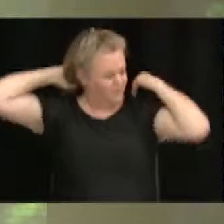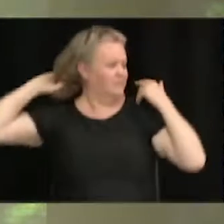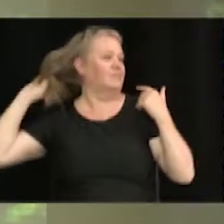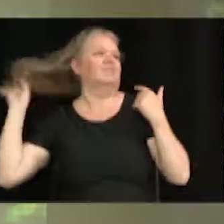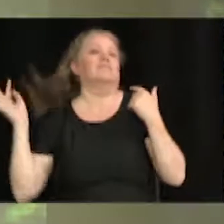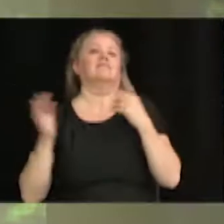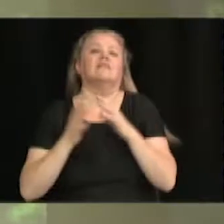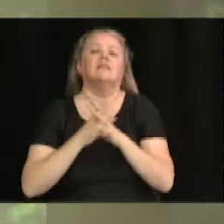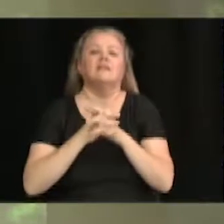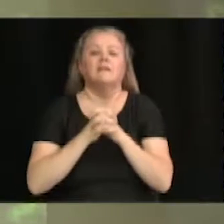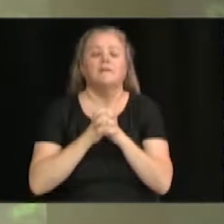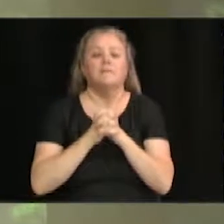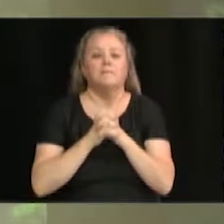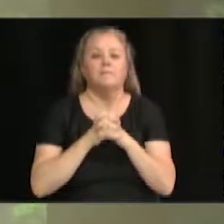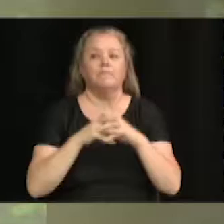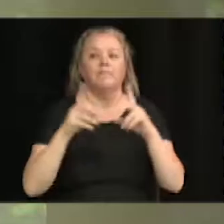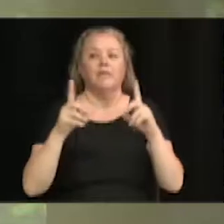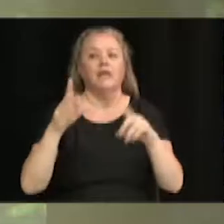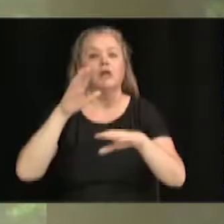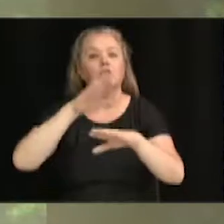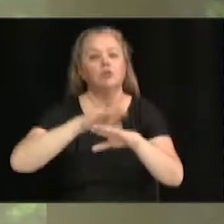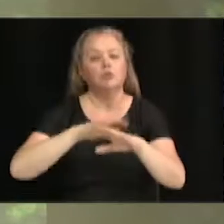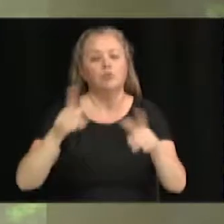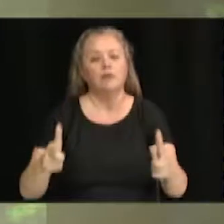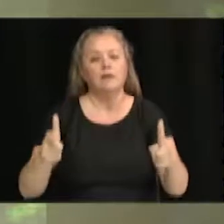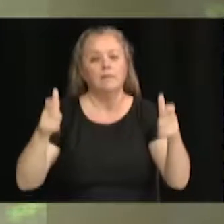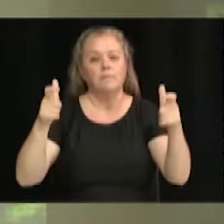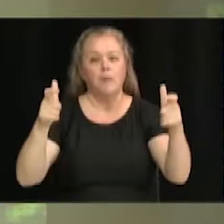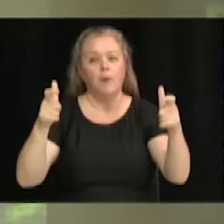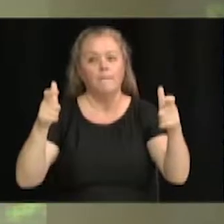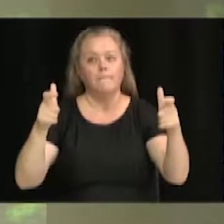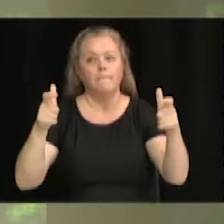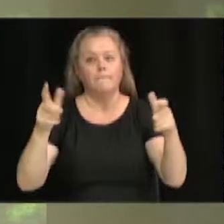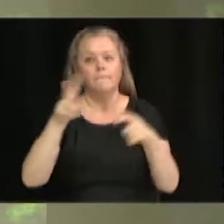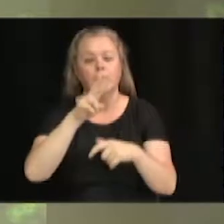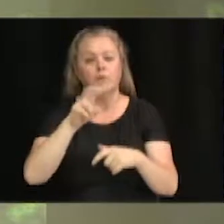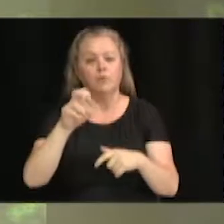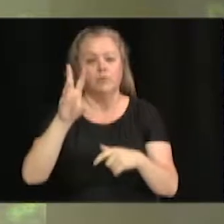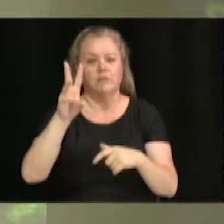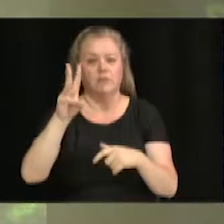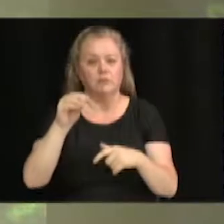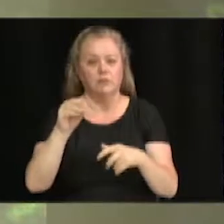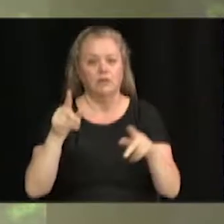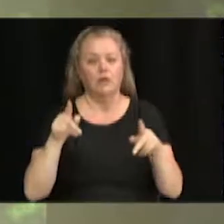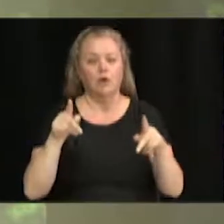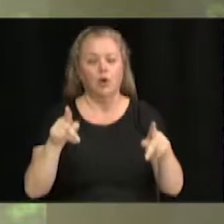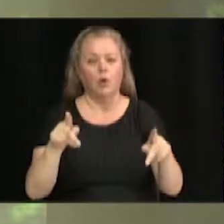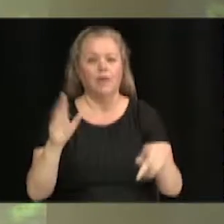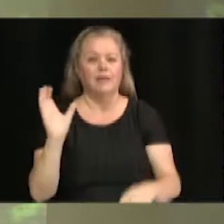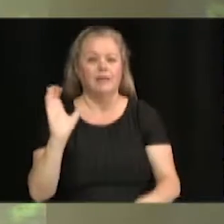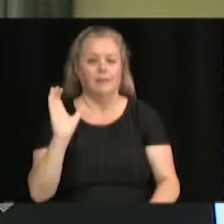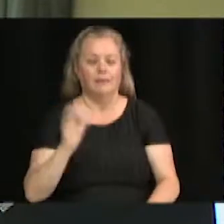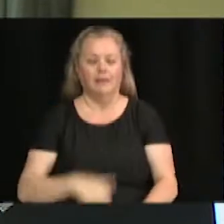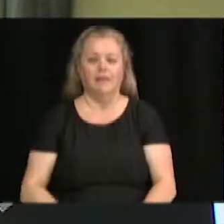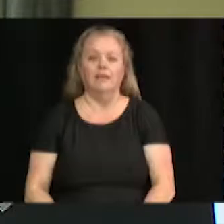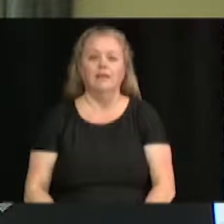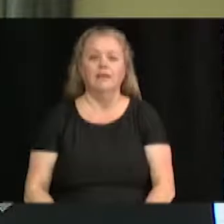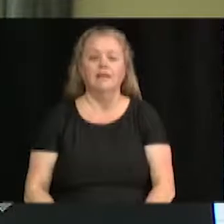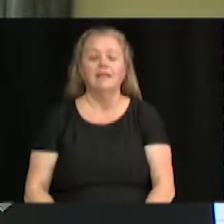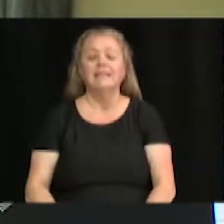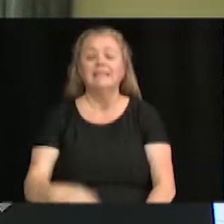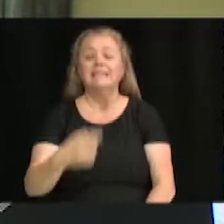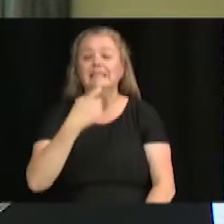Voilà. Demande de dérogation mineure concernant l'immeuble situé au numéro 260 rue Catherine. Formulé par